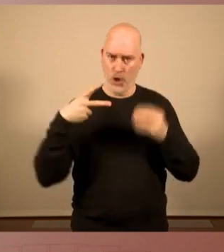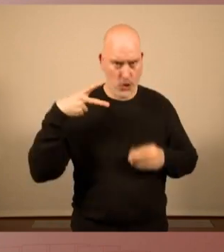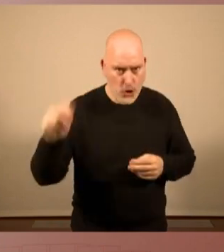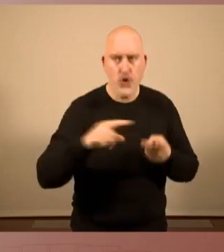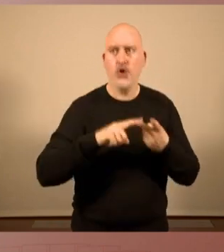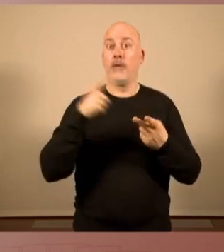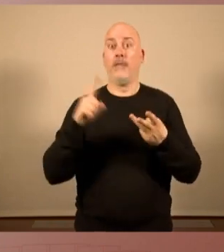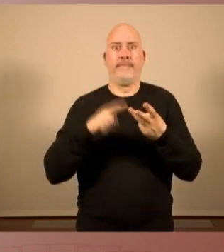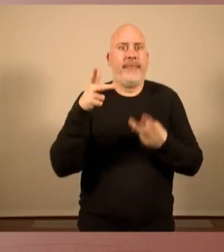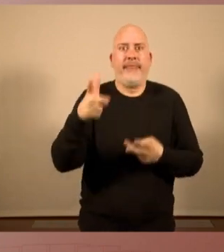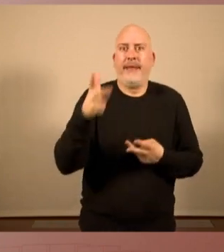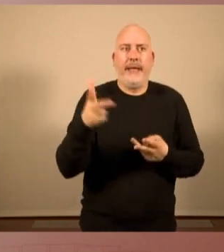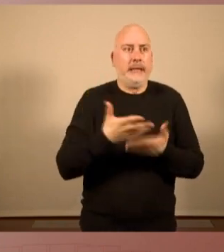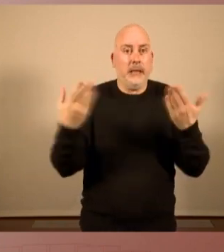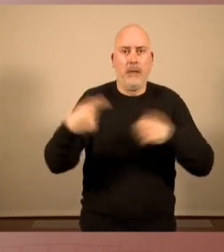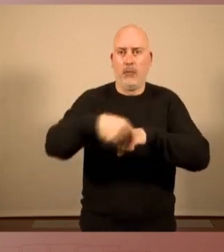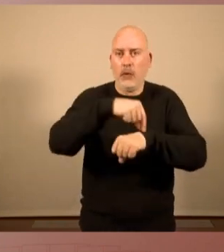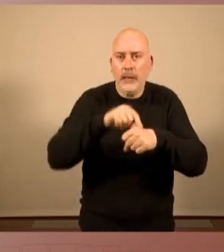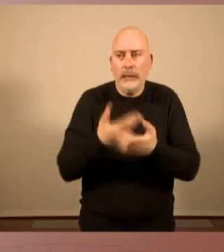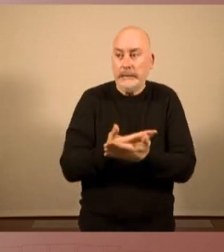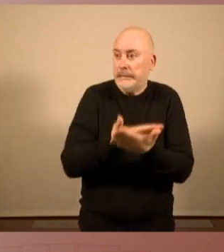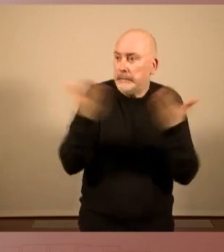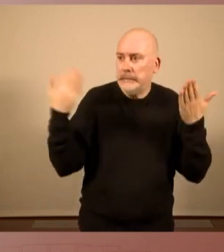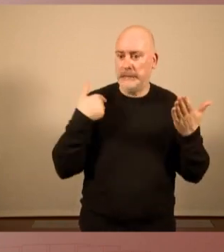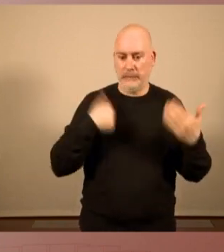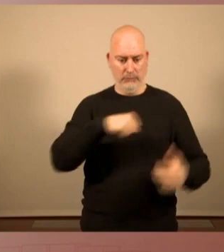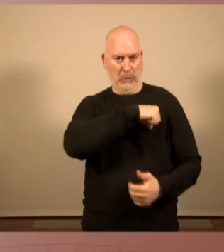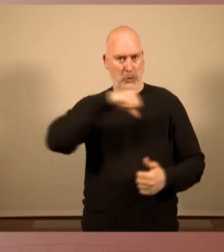cap dels drets polítics a determinació d'aquest poble.